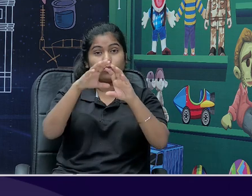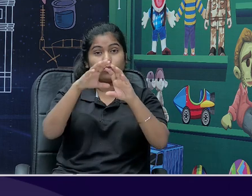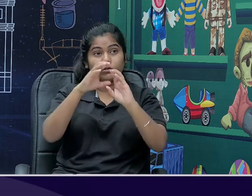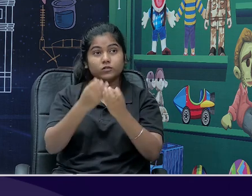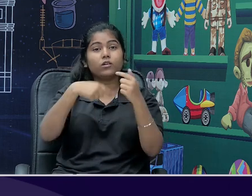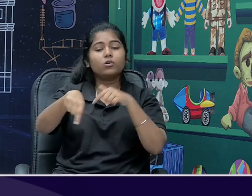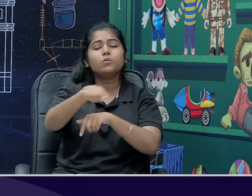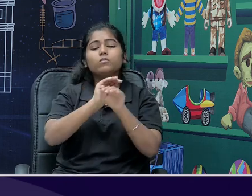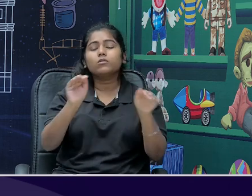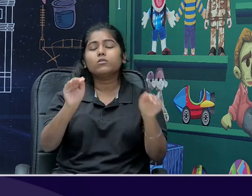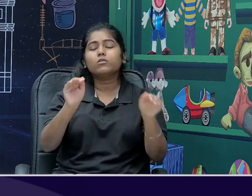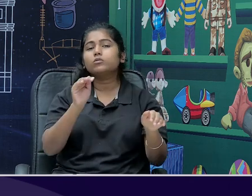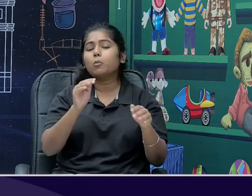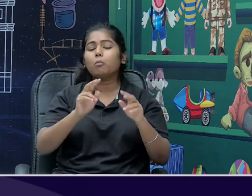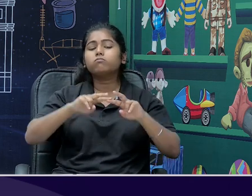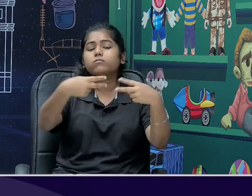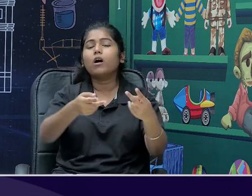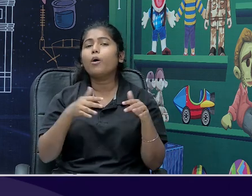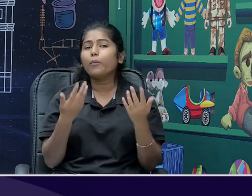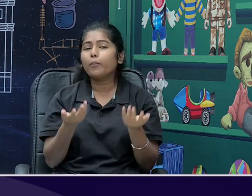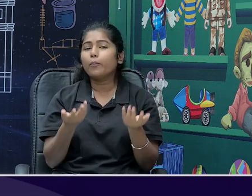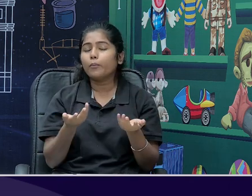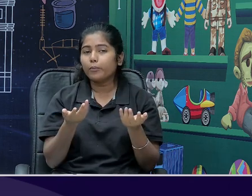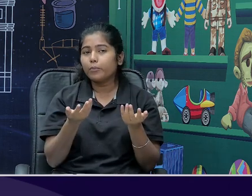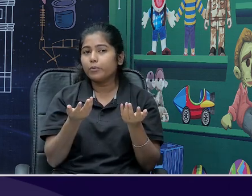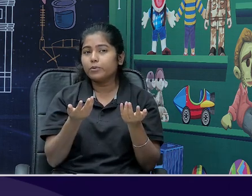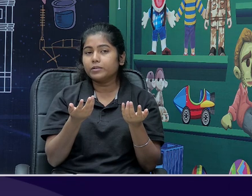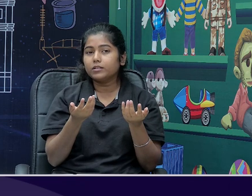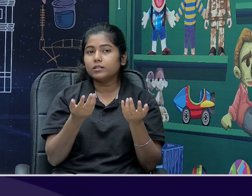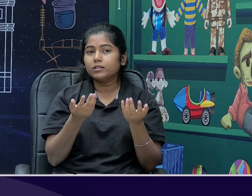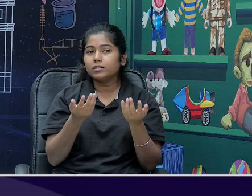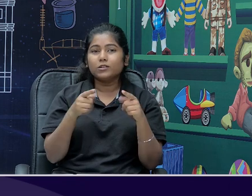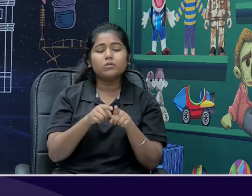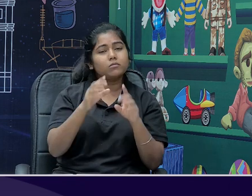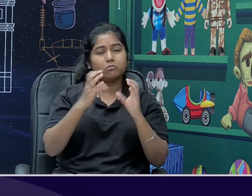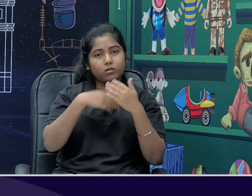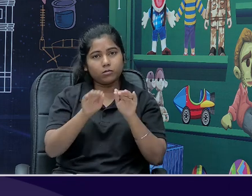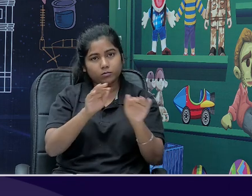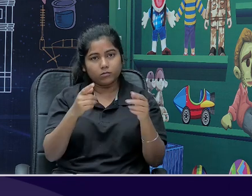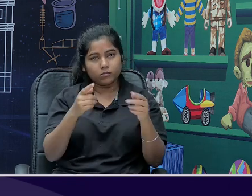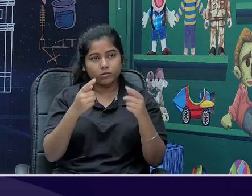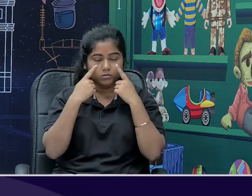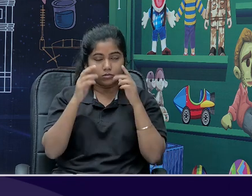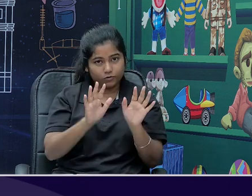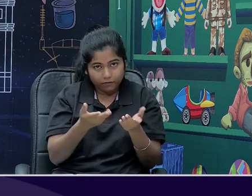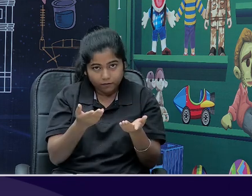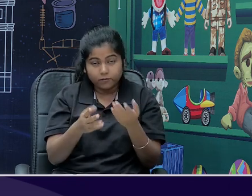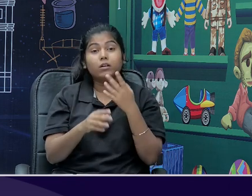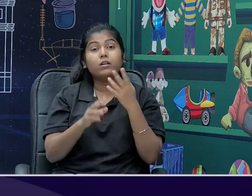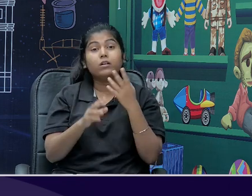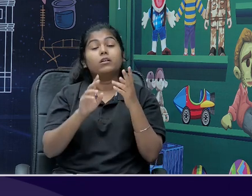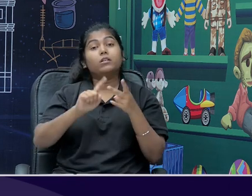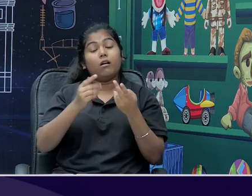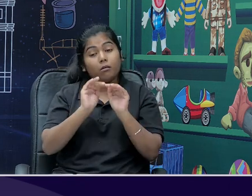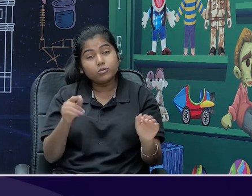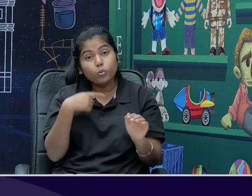हम transmit कर पाएंगे, क्योंकि वहाँ पर हमारे पास visually impaired बच्चे भी हो सकते हैं, और इस तरीके के